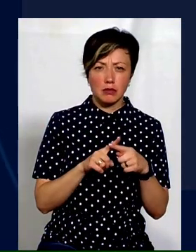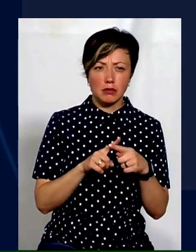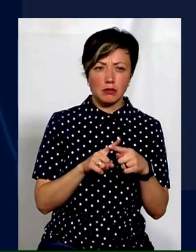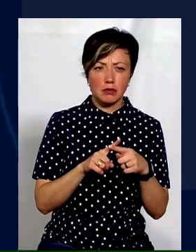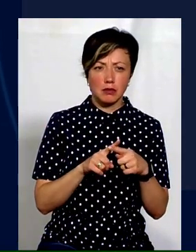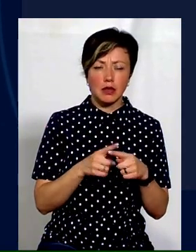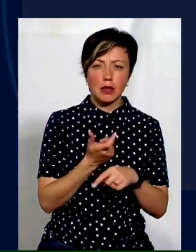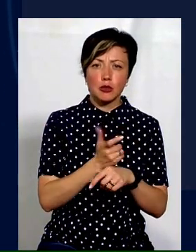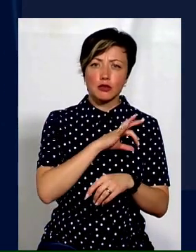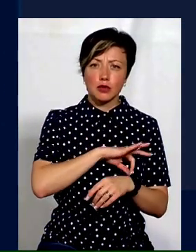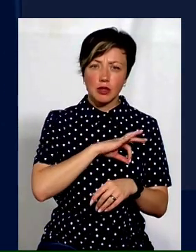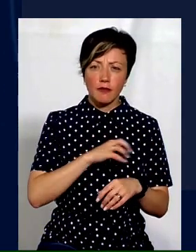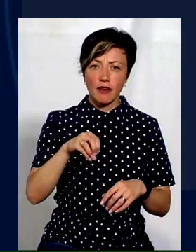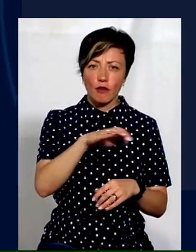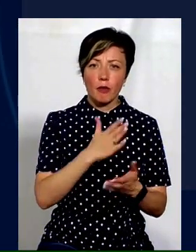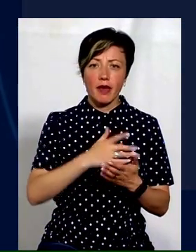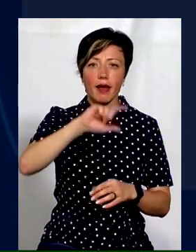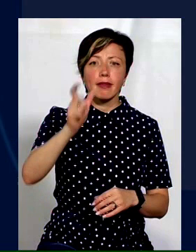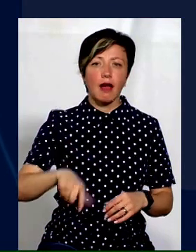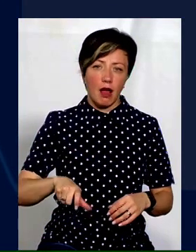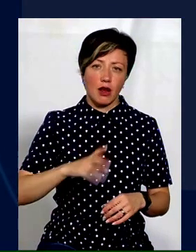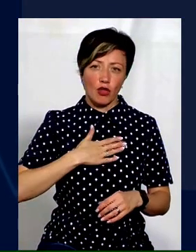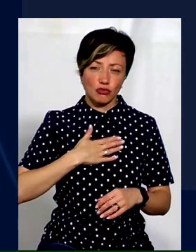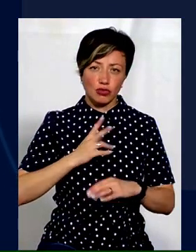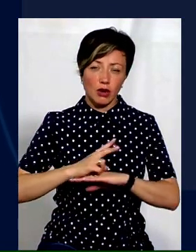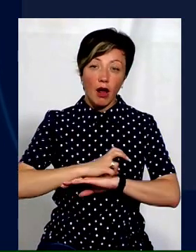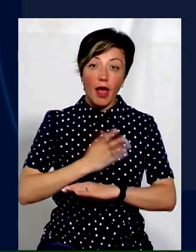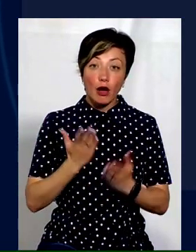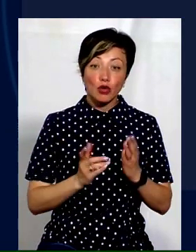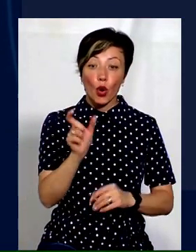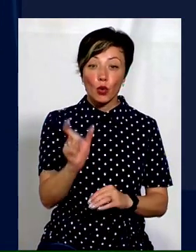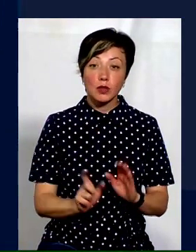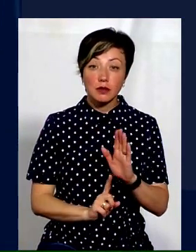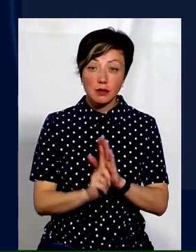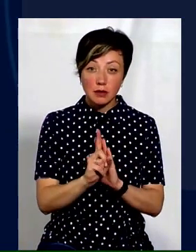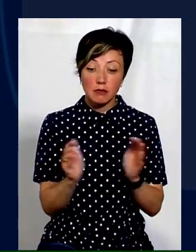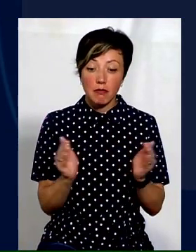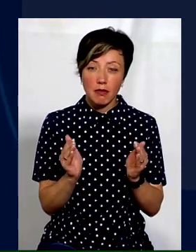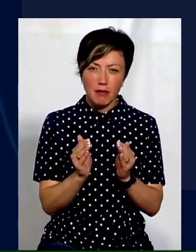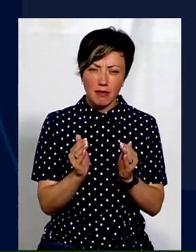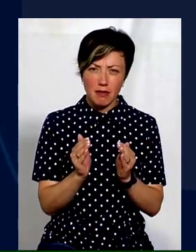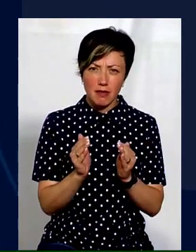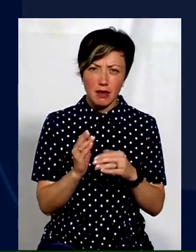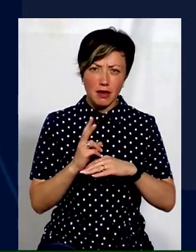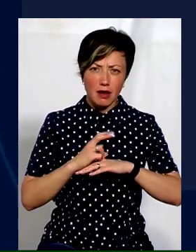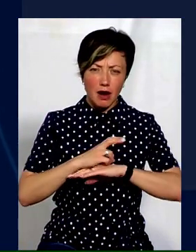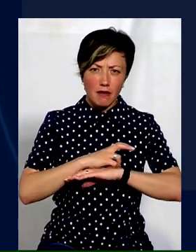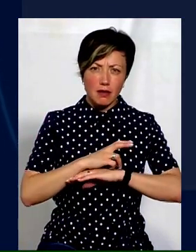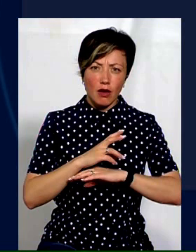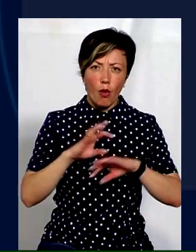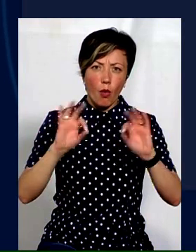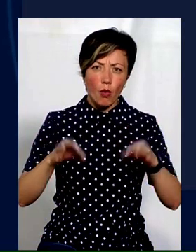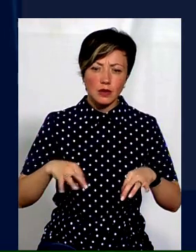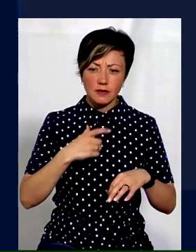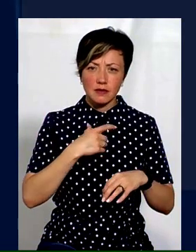найбільшим споживачем в Європі є Італія. Якщо людина стартує з маленьких ралоків, якщо вона кутає з маленьких осінню,